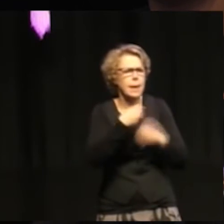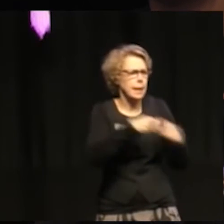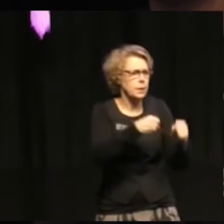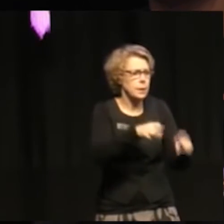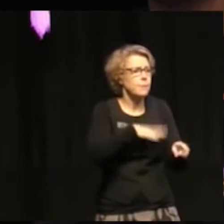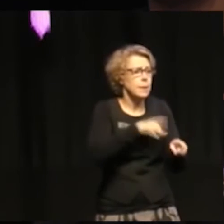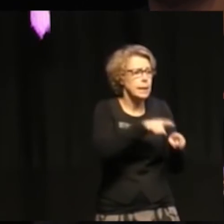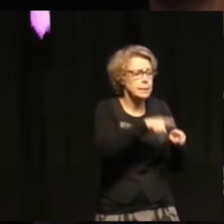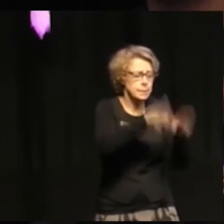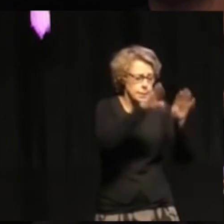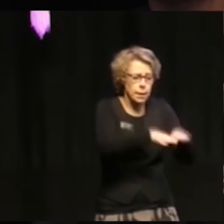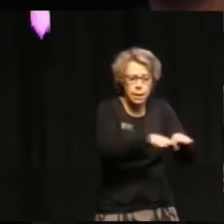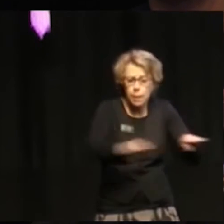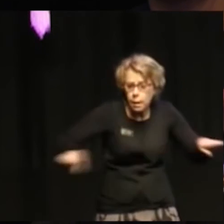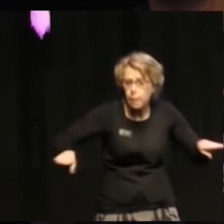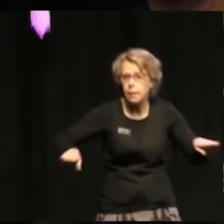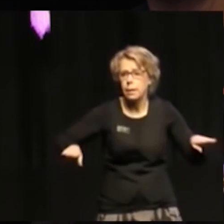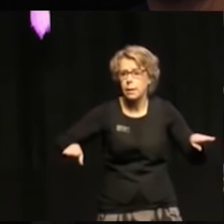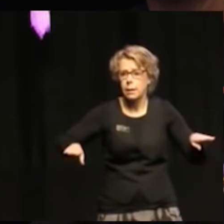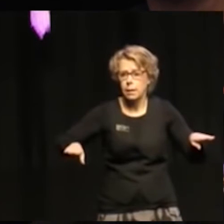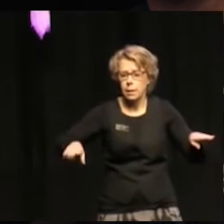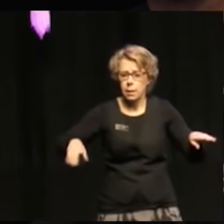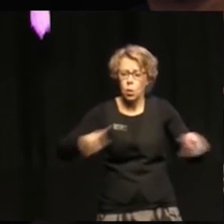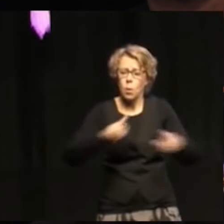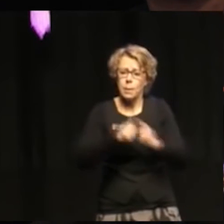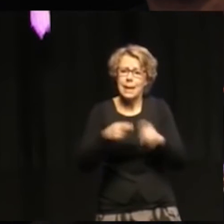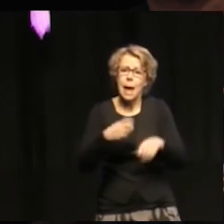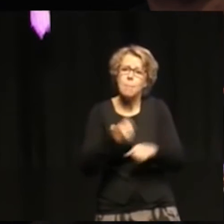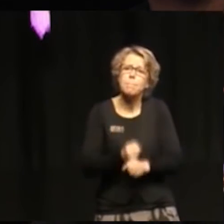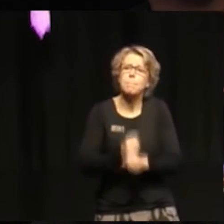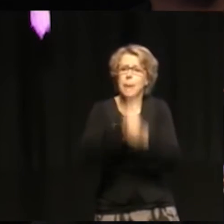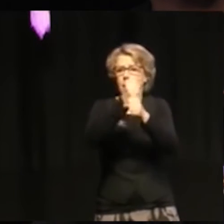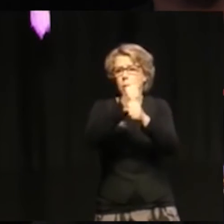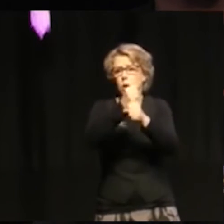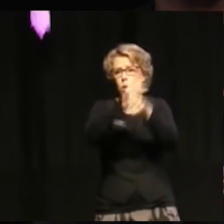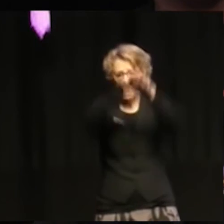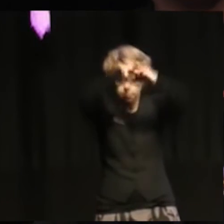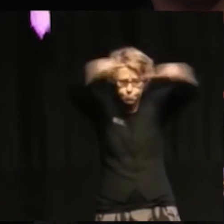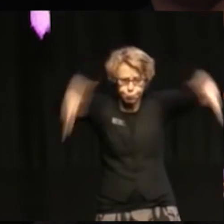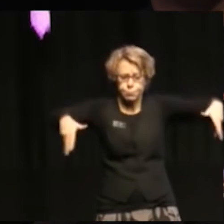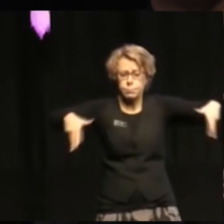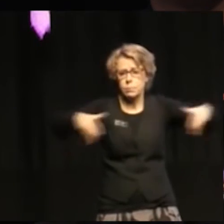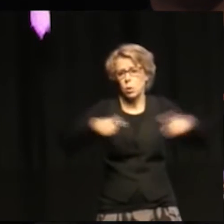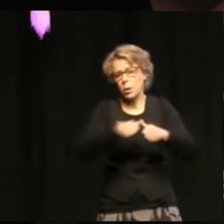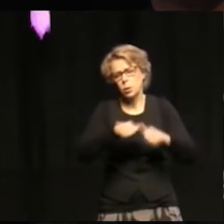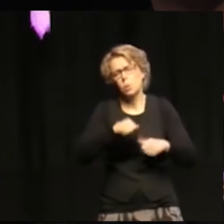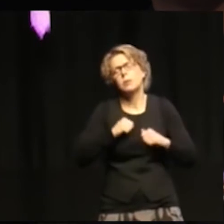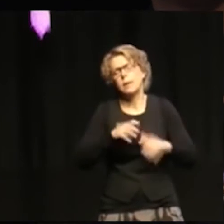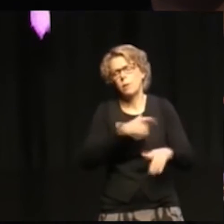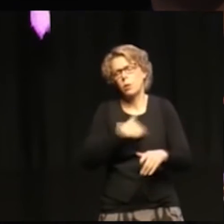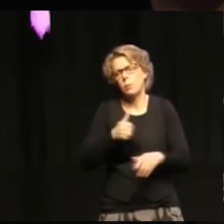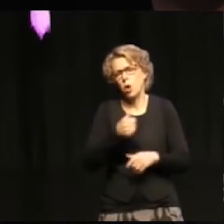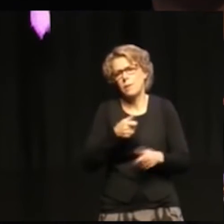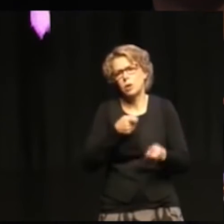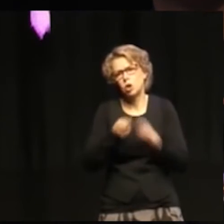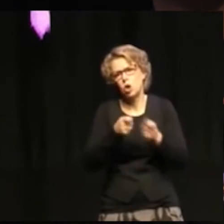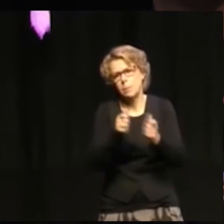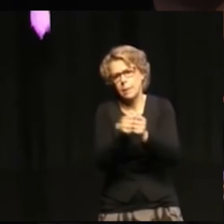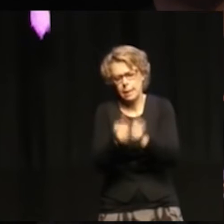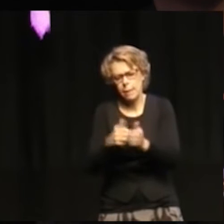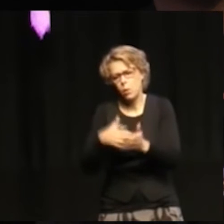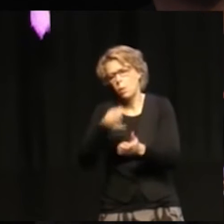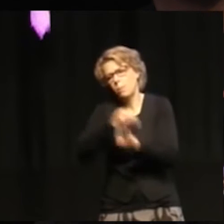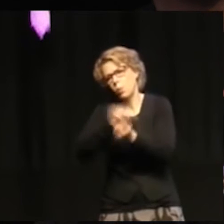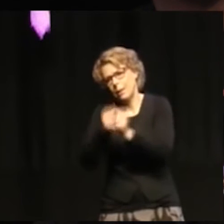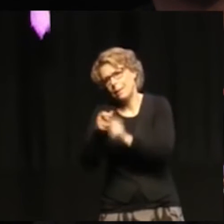finns under ett paraply. Givetvis behövs det styrmedel också från den politiska